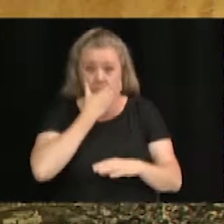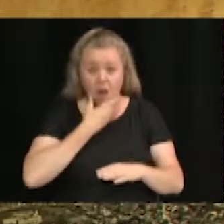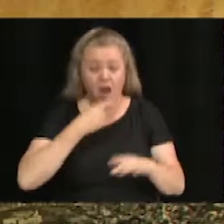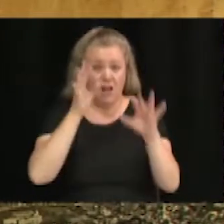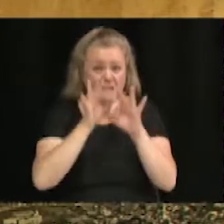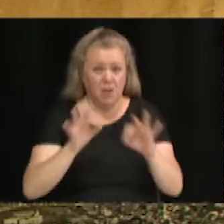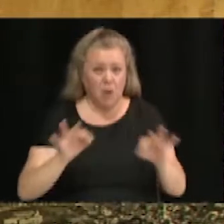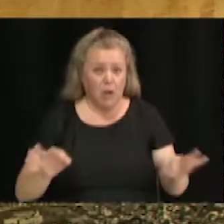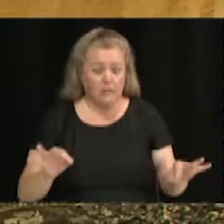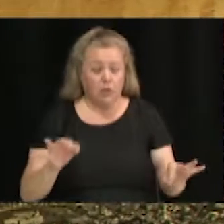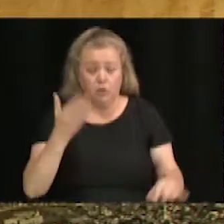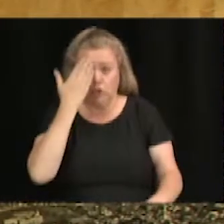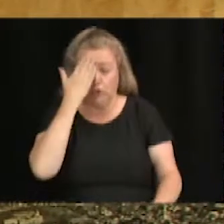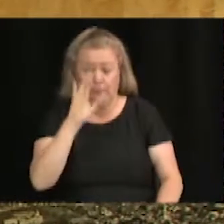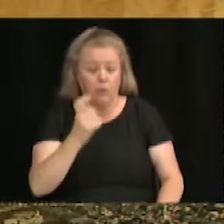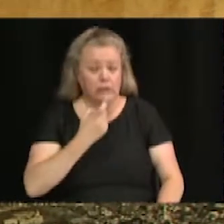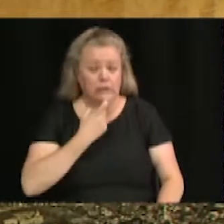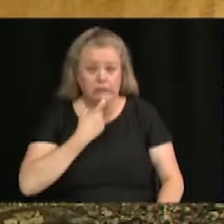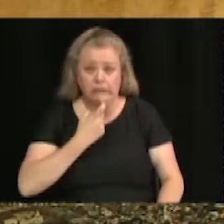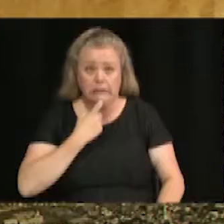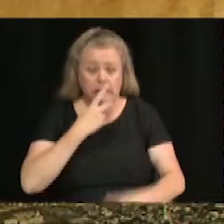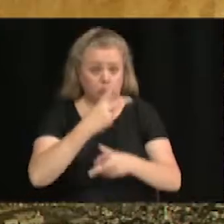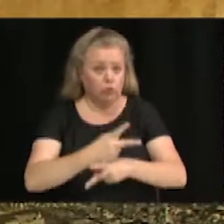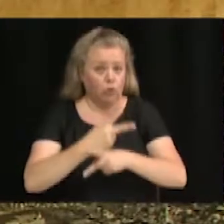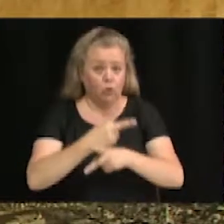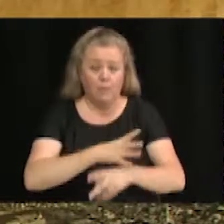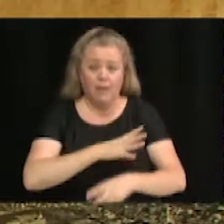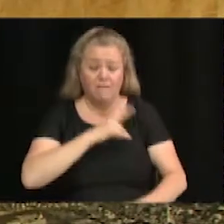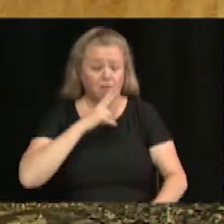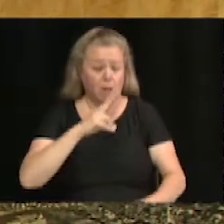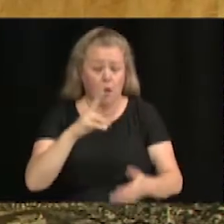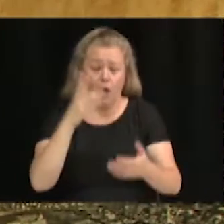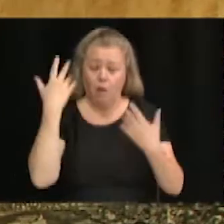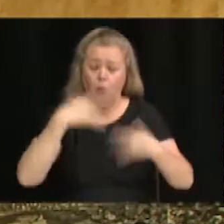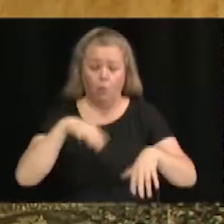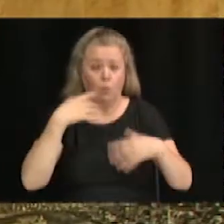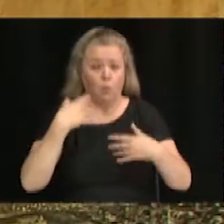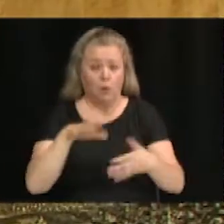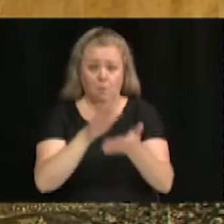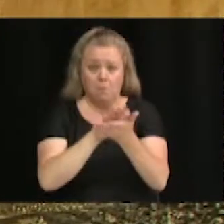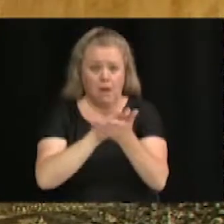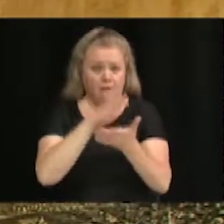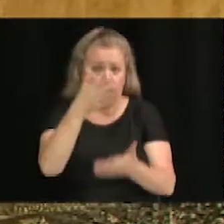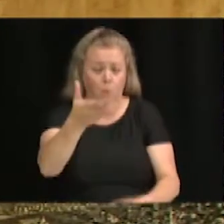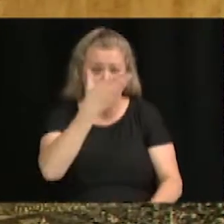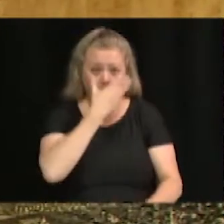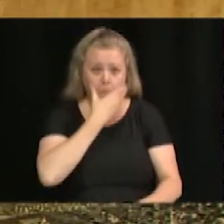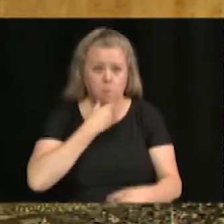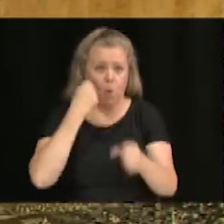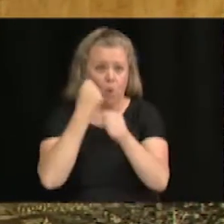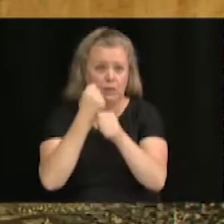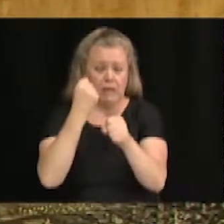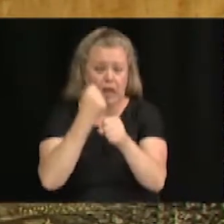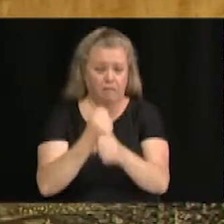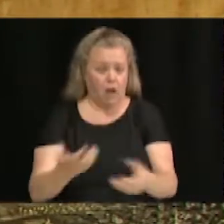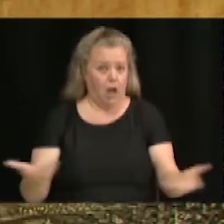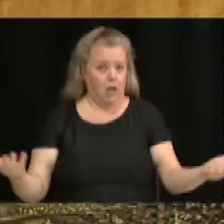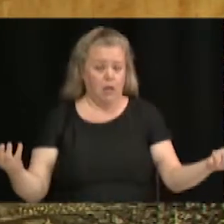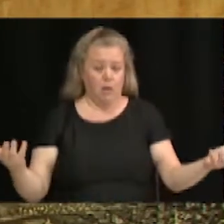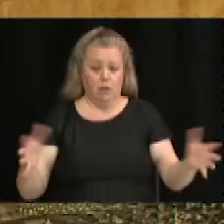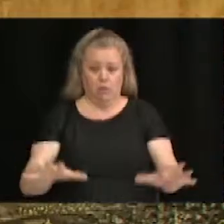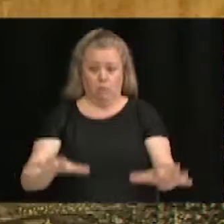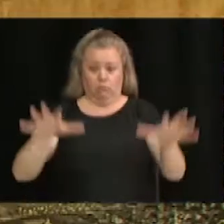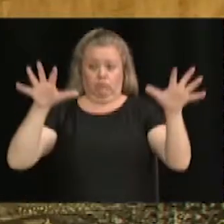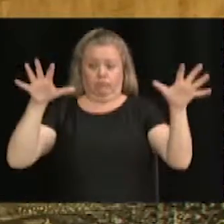fleurs, des plantes vertes, mais c'est vraiment chapeau. Il a fait un beau travail. Je pense que la saison est rendue à l'apogée des